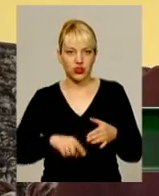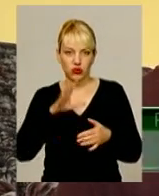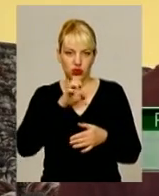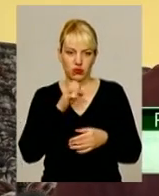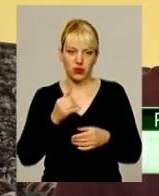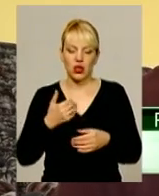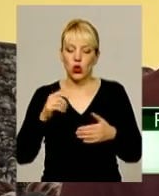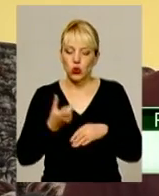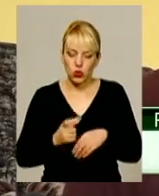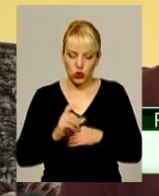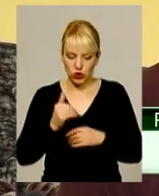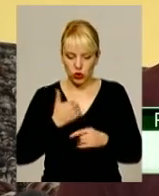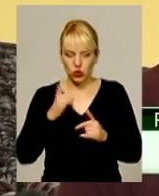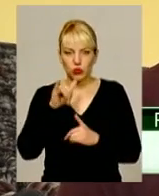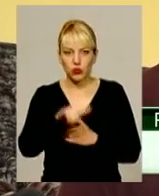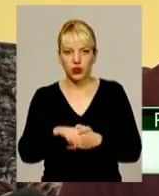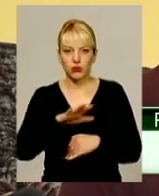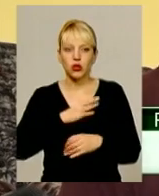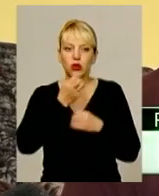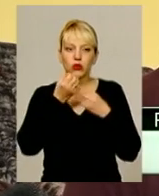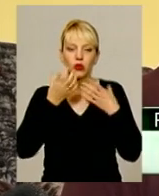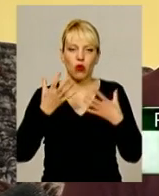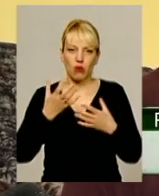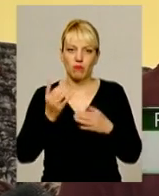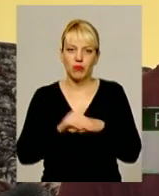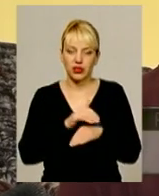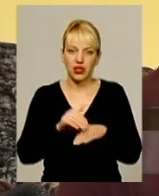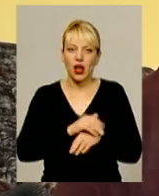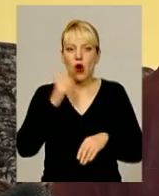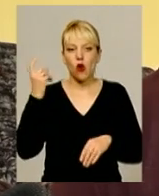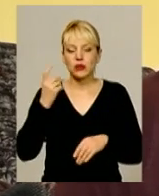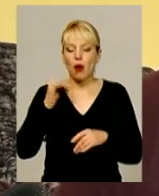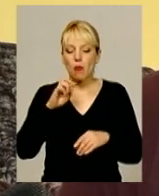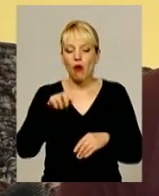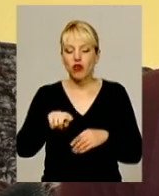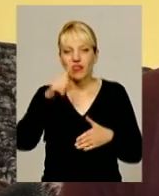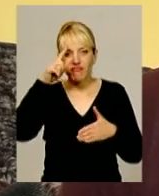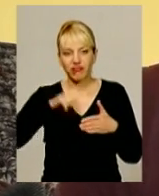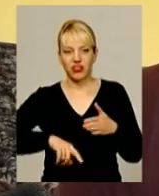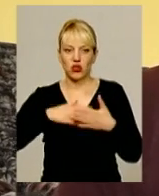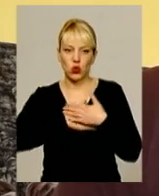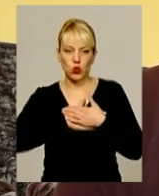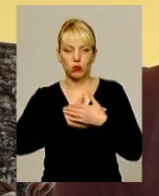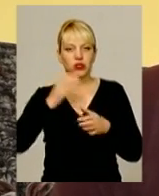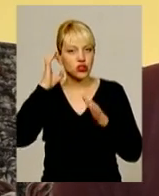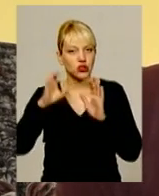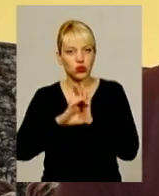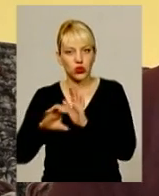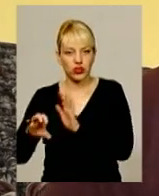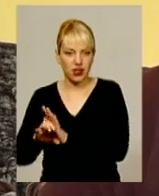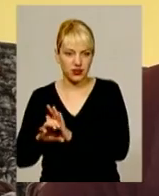в них були дуже добрі господарі. Бо вони дуже вірні собаки, дуже люблячі, слухняні.